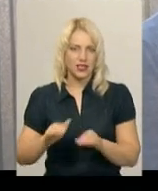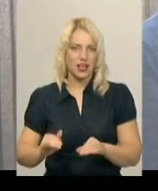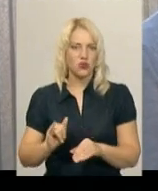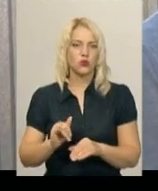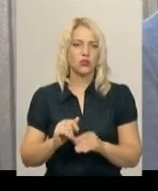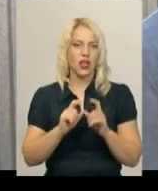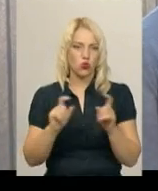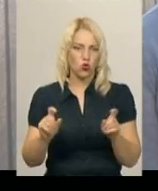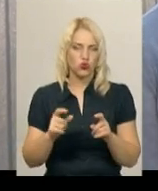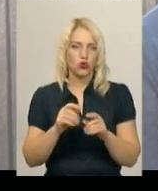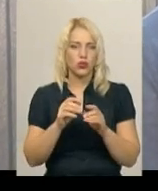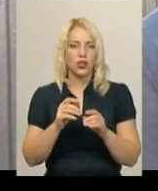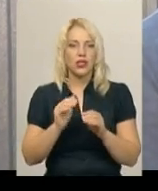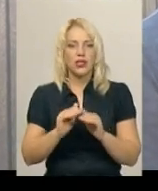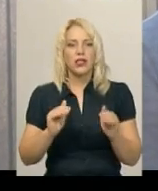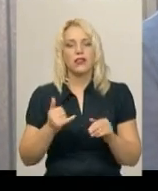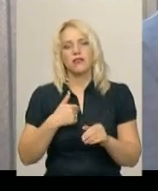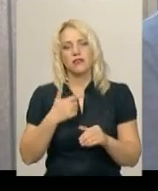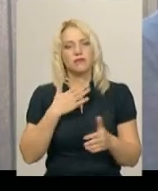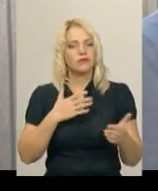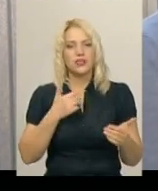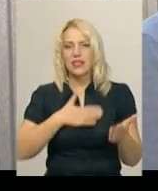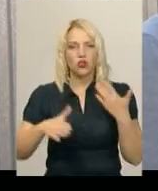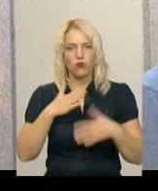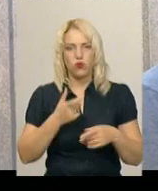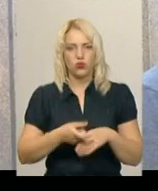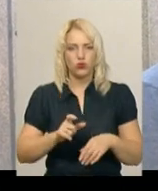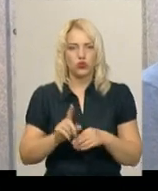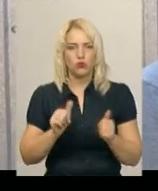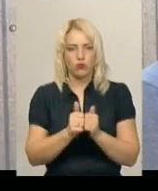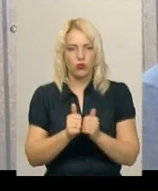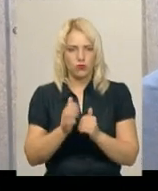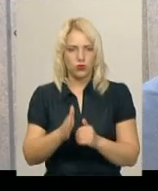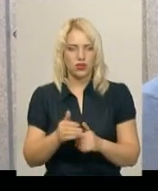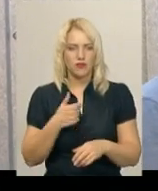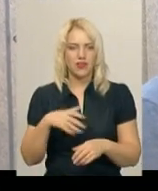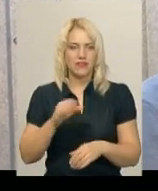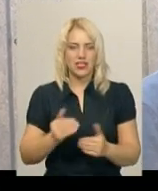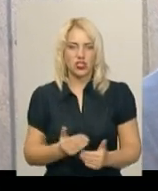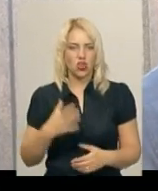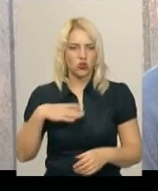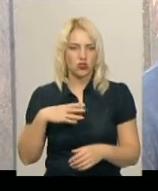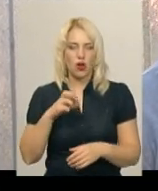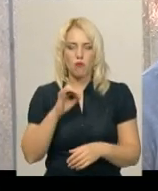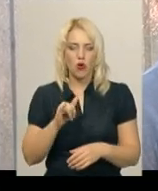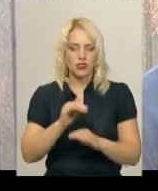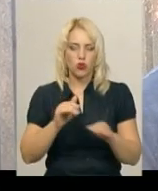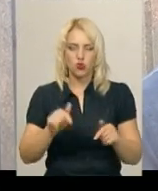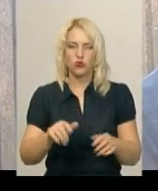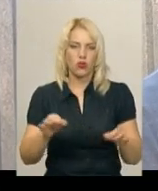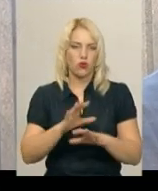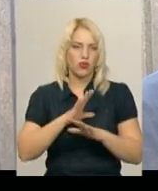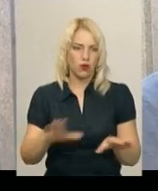дуже задоволена, що буде поруч садочок поблизу. Мабуть, все життя очікували, бо садочка тут не було.